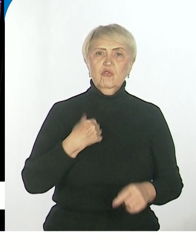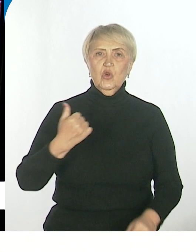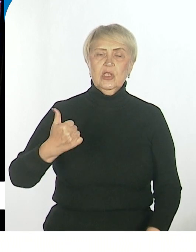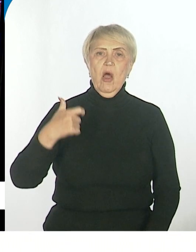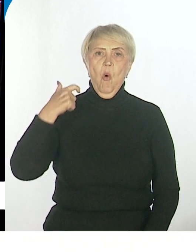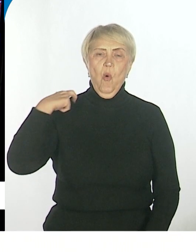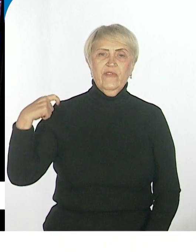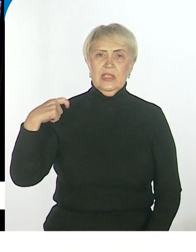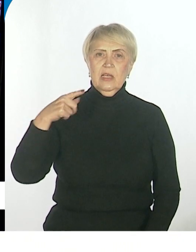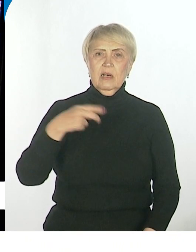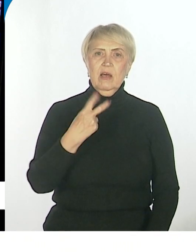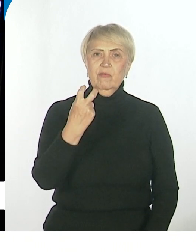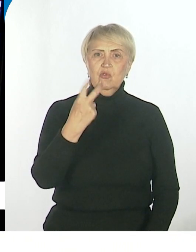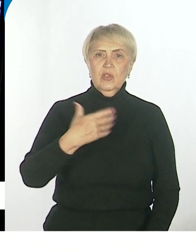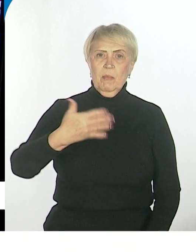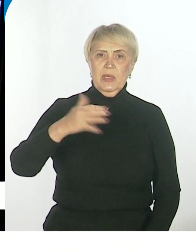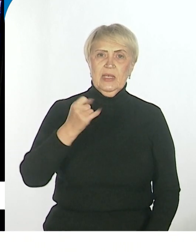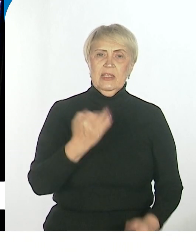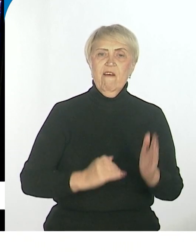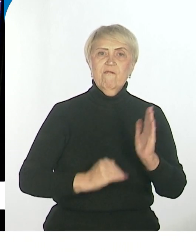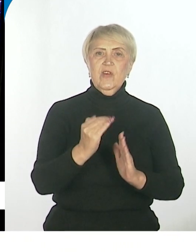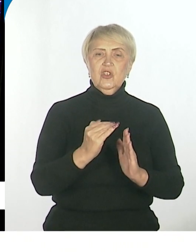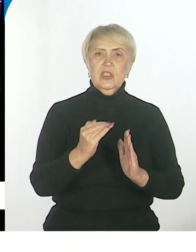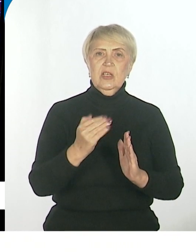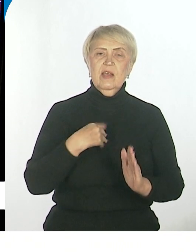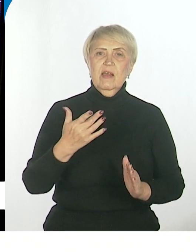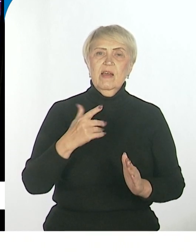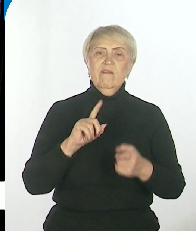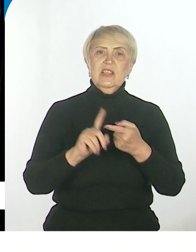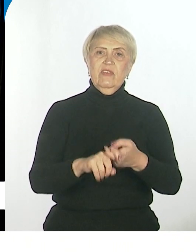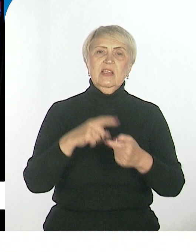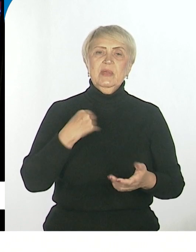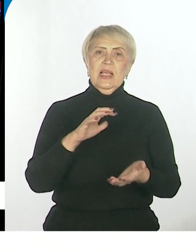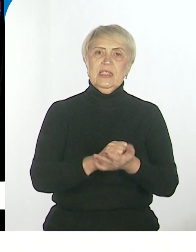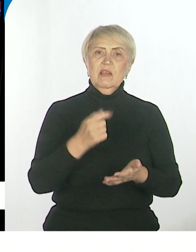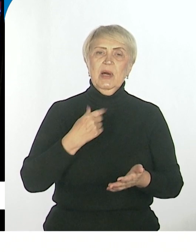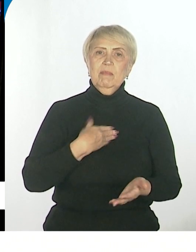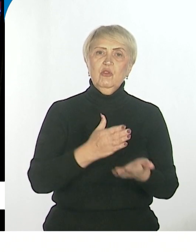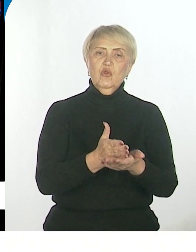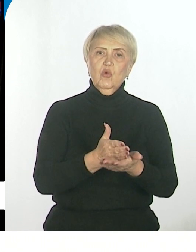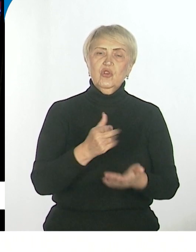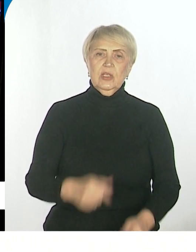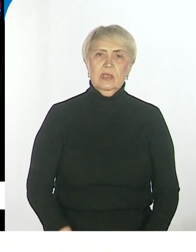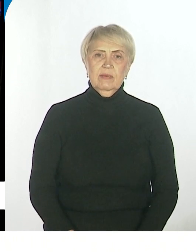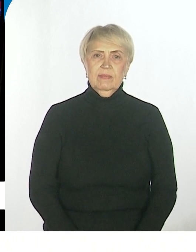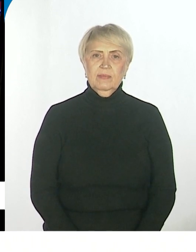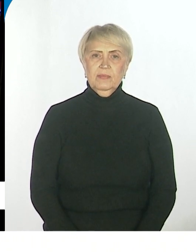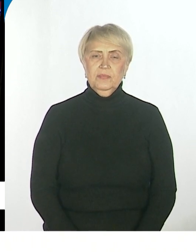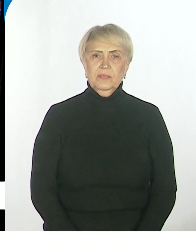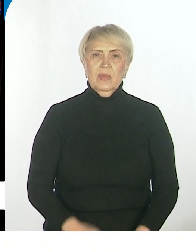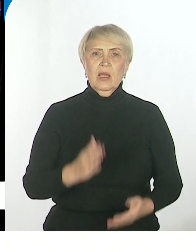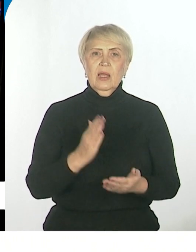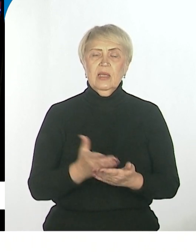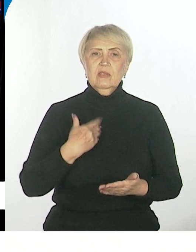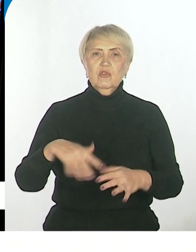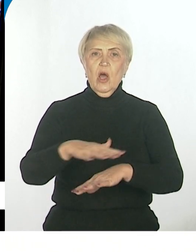от 250 и выше, в зависимости от занимаемой должности. Еще я знаю, что непосредственно уже на поле боя есть